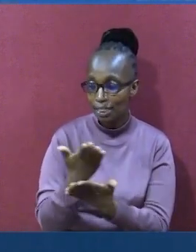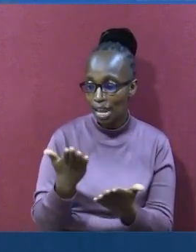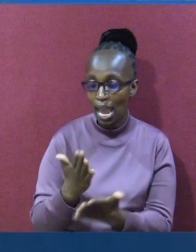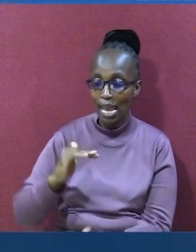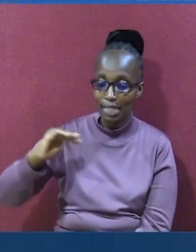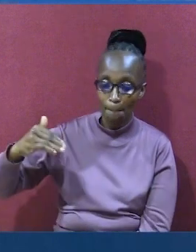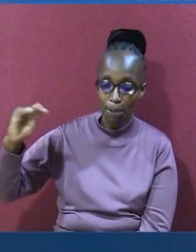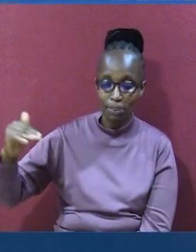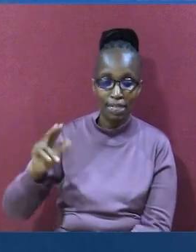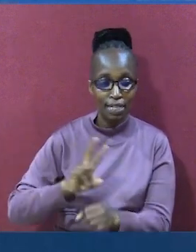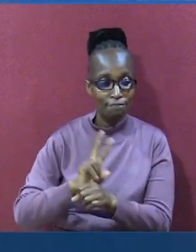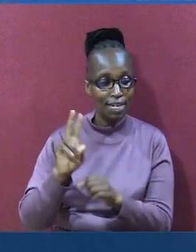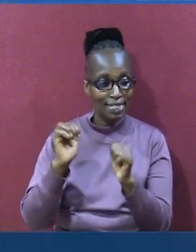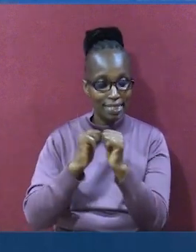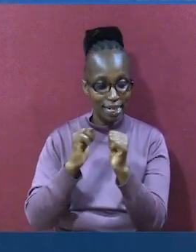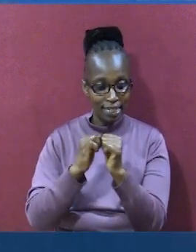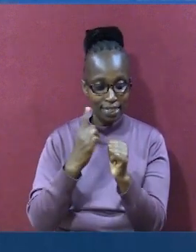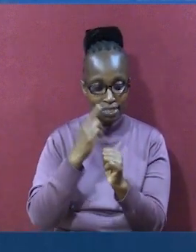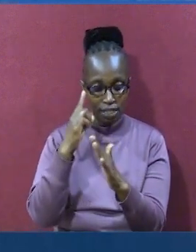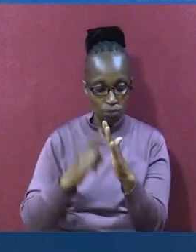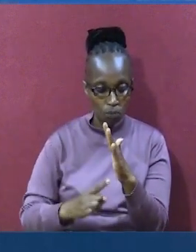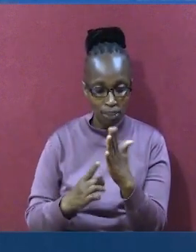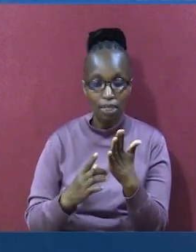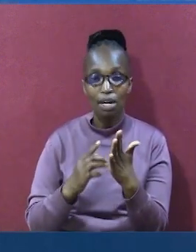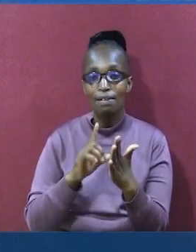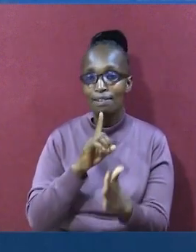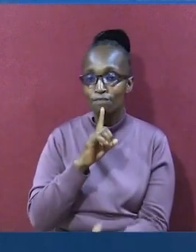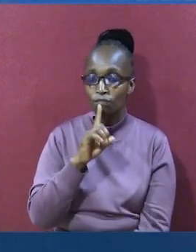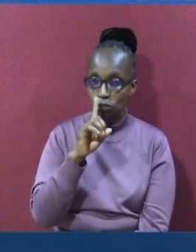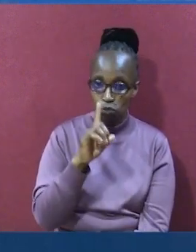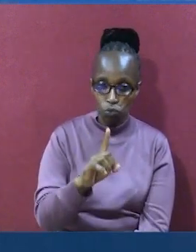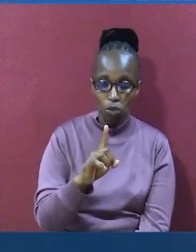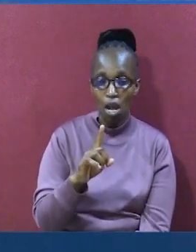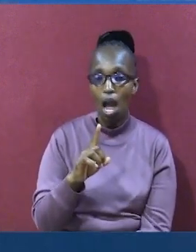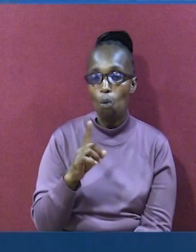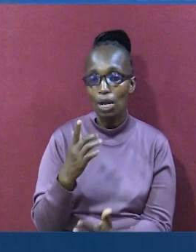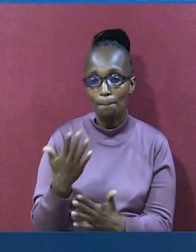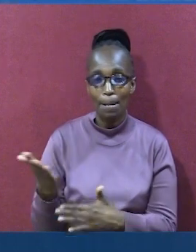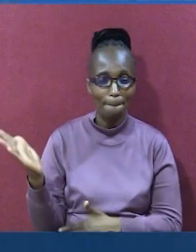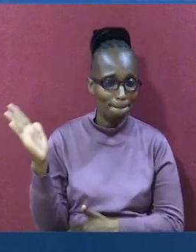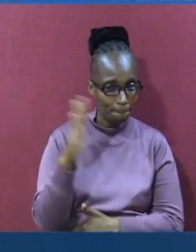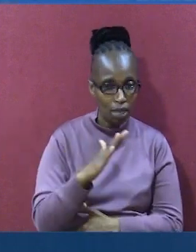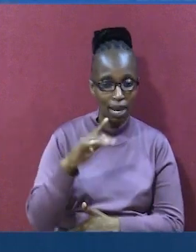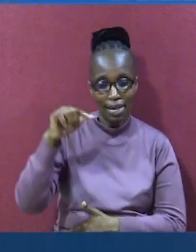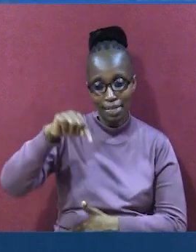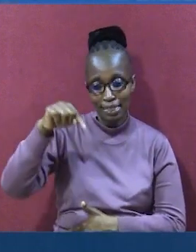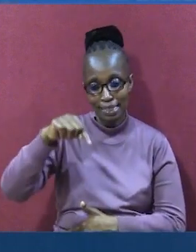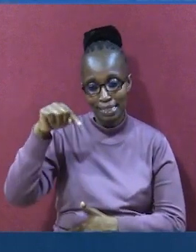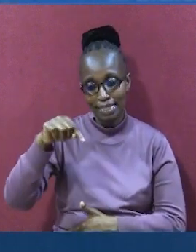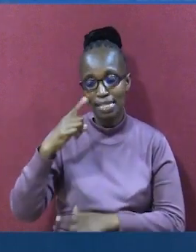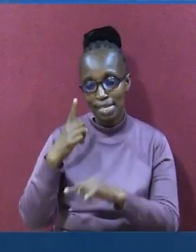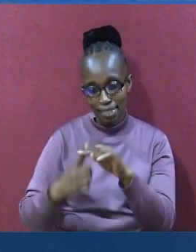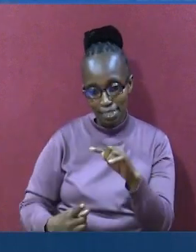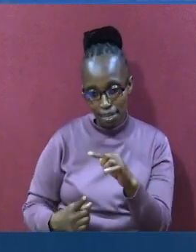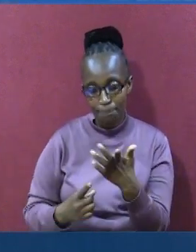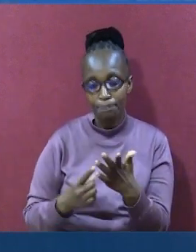Na wakamuambia ya kwamba mstari wakumi. Aka wambia akika nitakurudia wakati huu